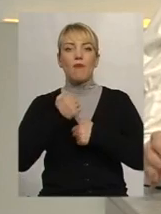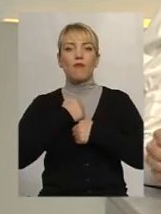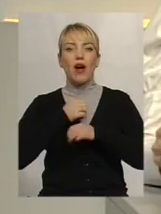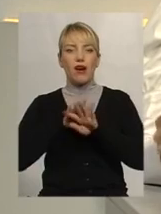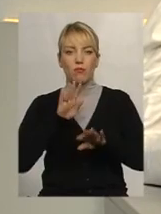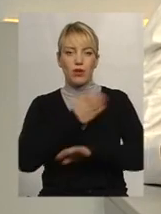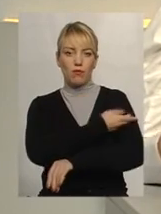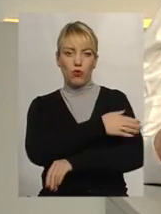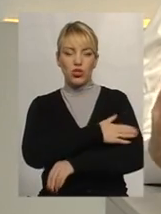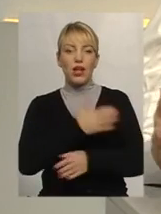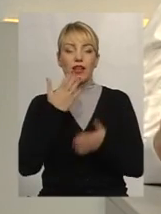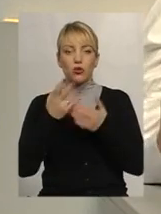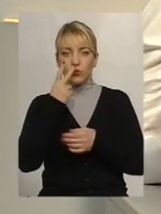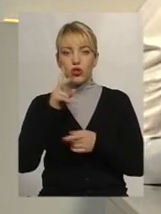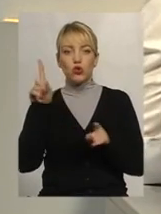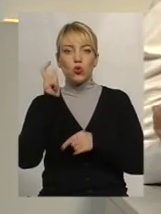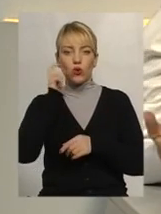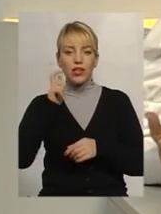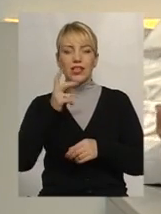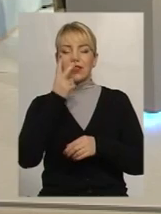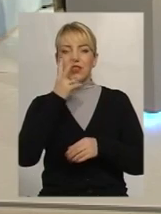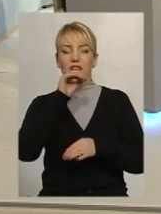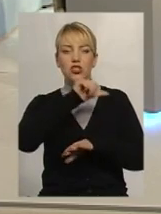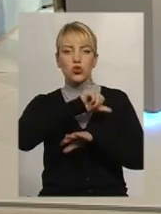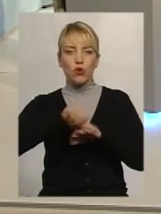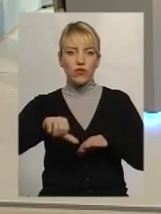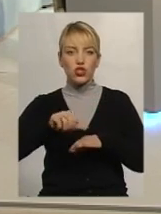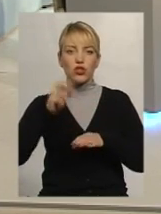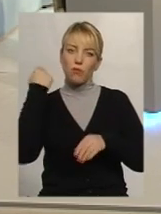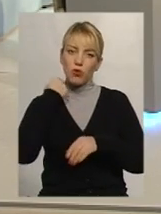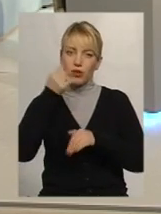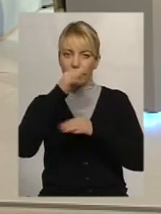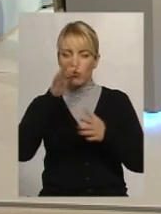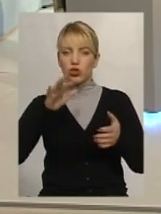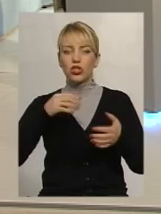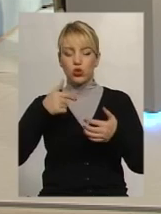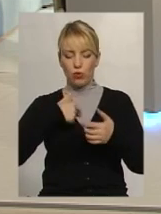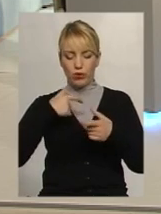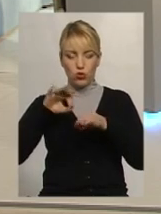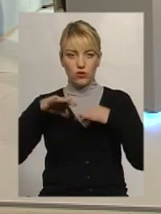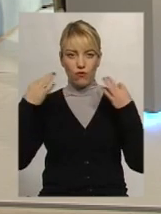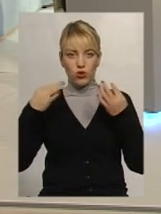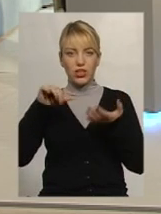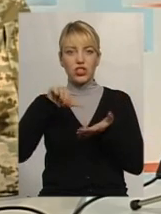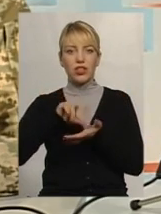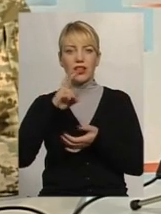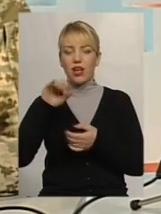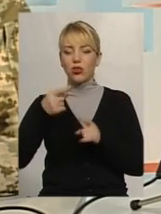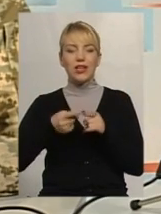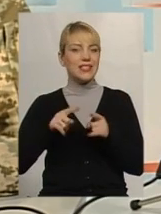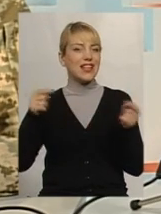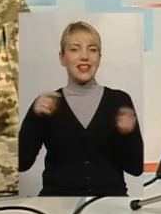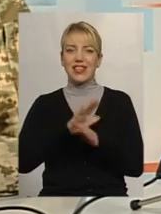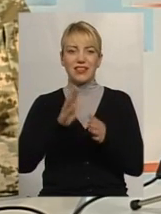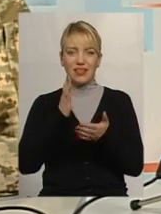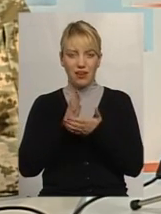Україна з огляду на величезний зовнішній борг не може собі дозволити членство в НАТО, то це не відповідає дійсності? Абсолютно це не відповідає